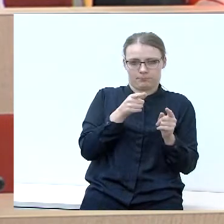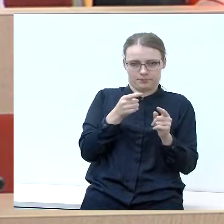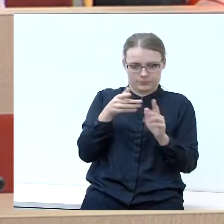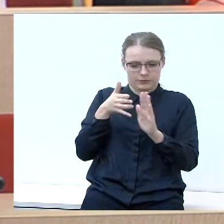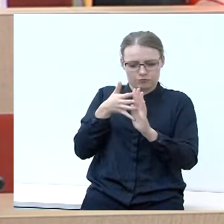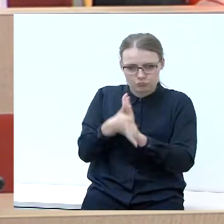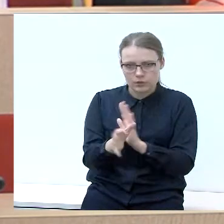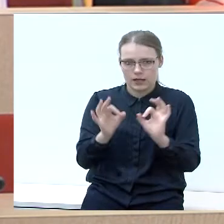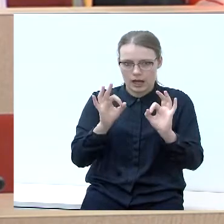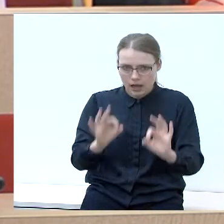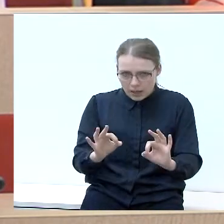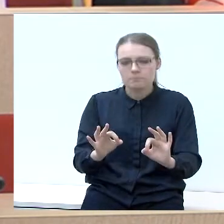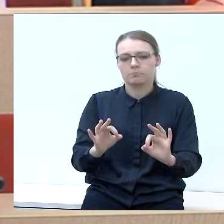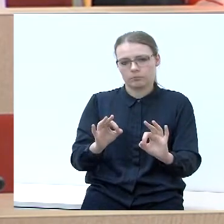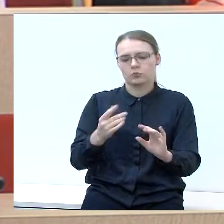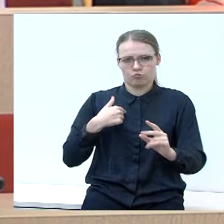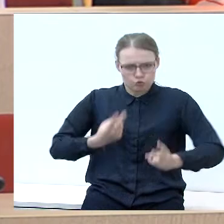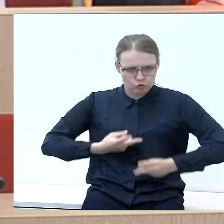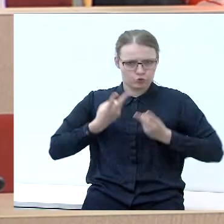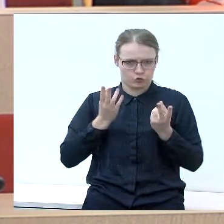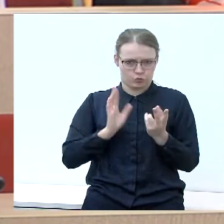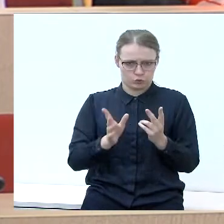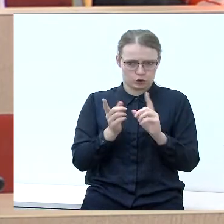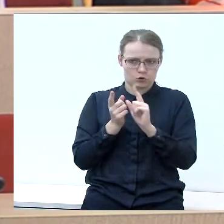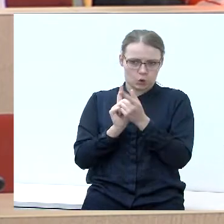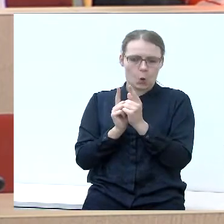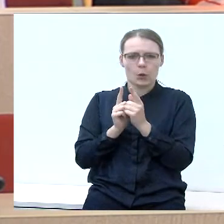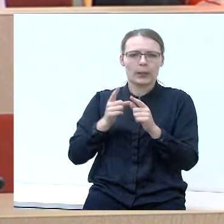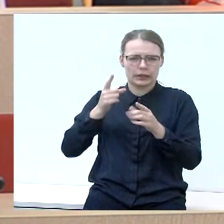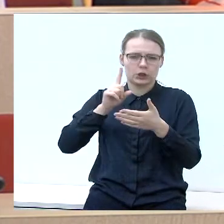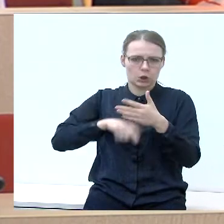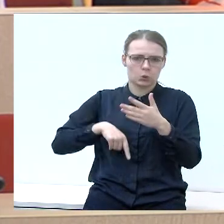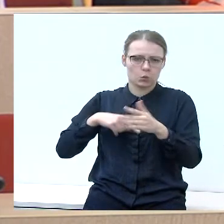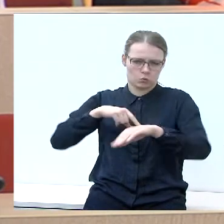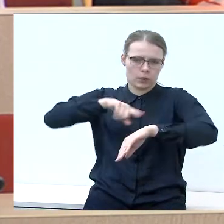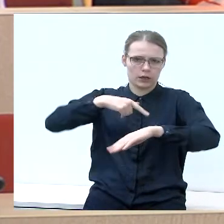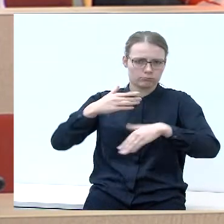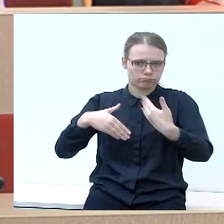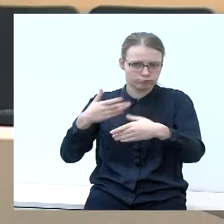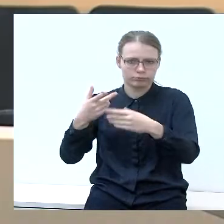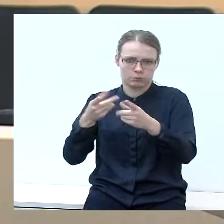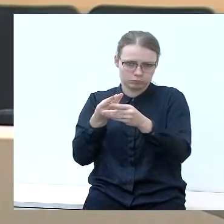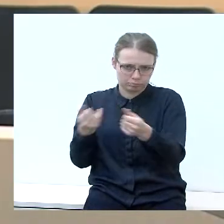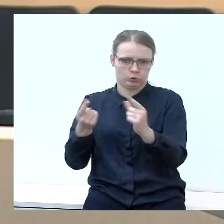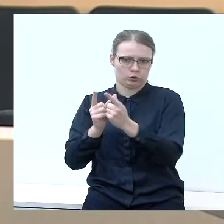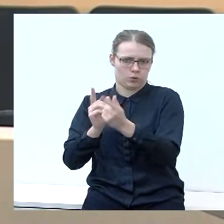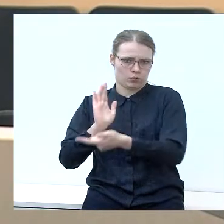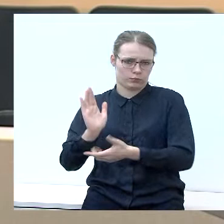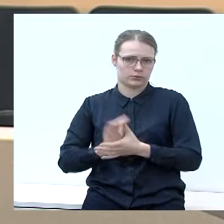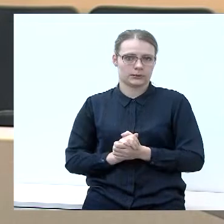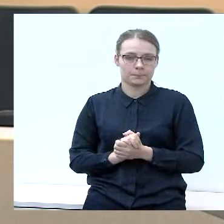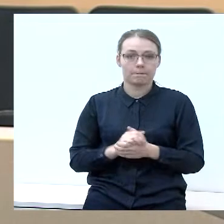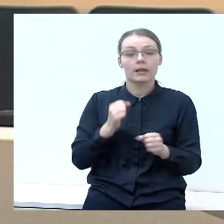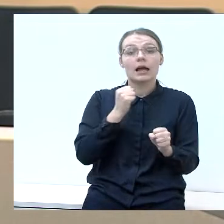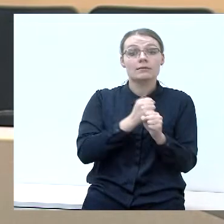savo kraštą, tai mes tik džiaugtumės ir tą skolą su laiku vis tiek panaikintume. Dėkui. Ir darbo